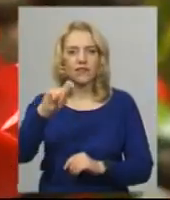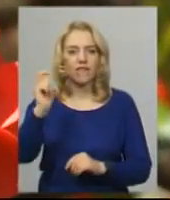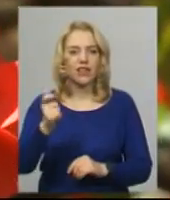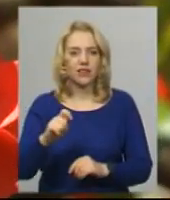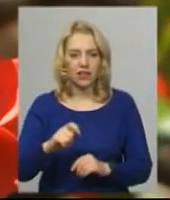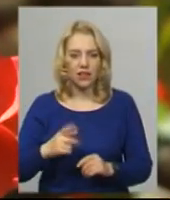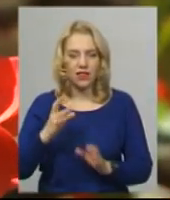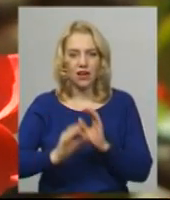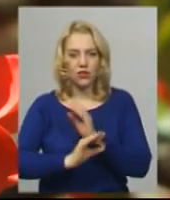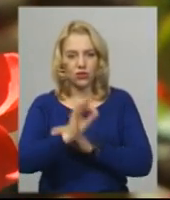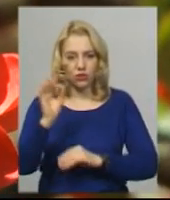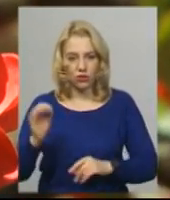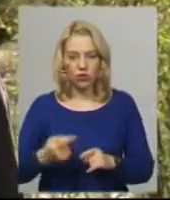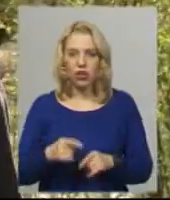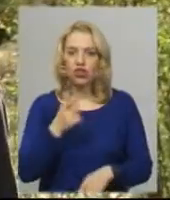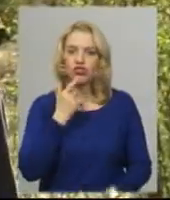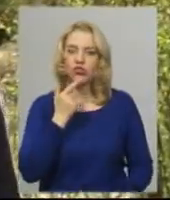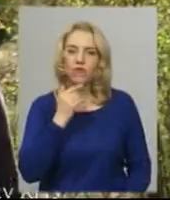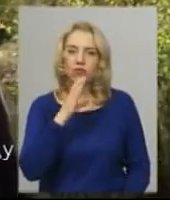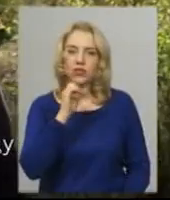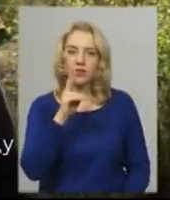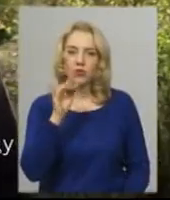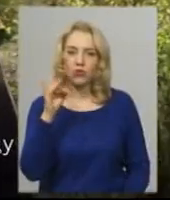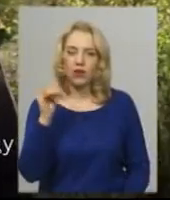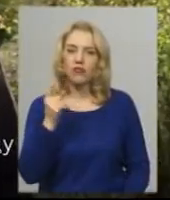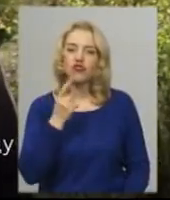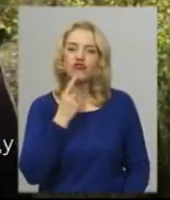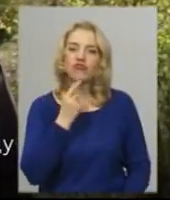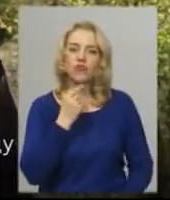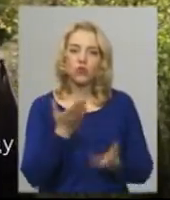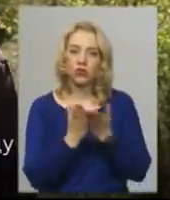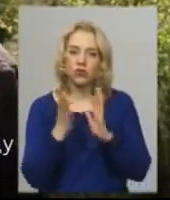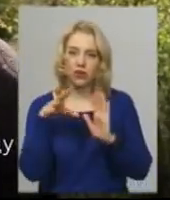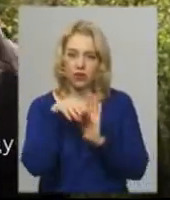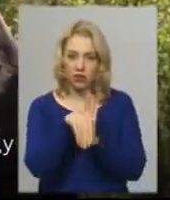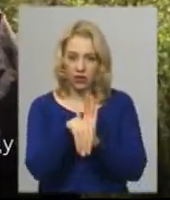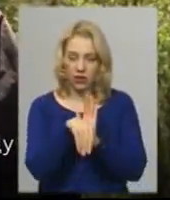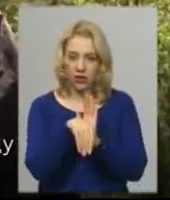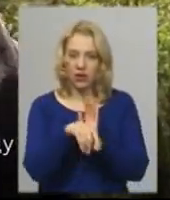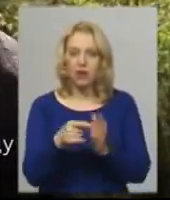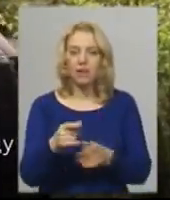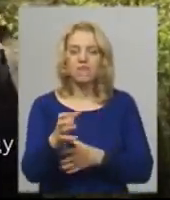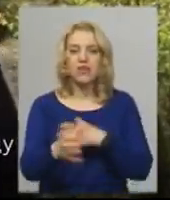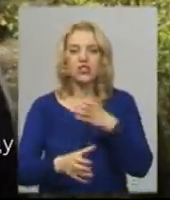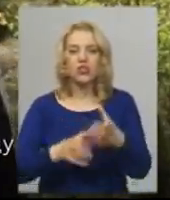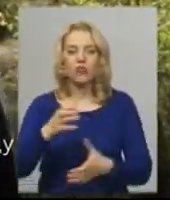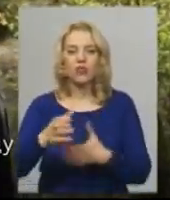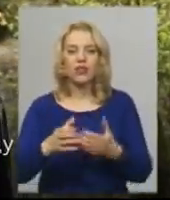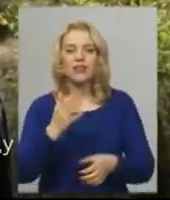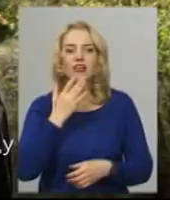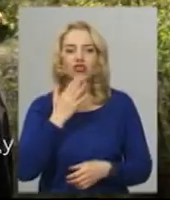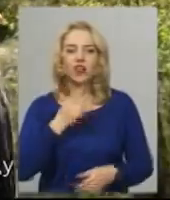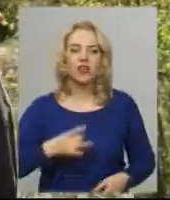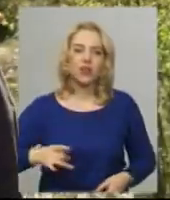ботанічного саду занесена до «Червоної книги». З червоних книг і списків міжнародної, національної і